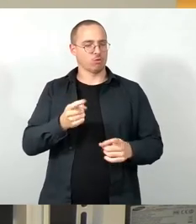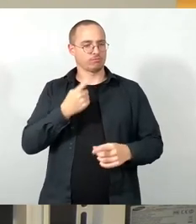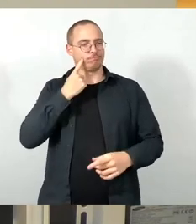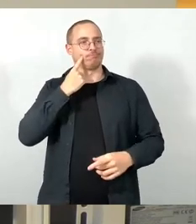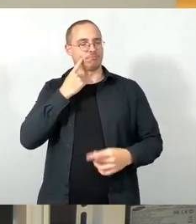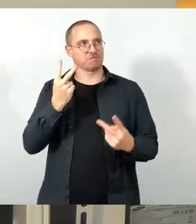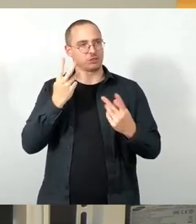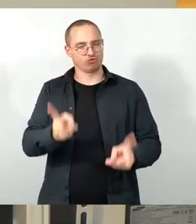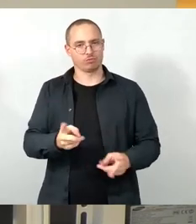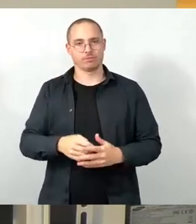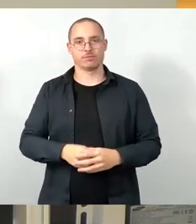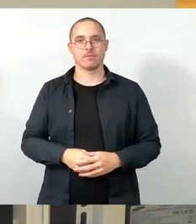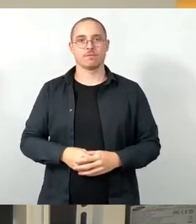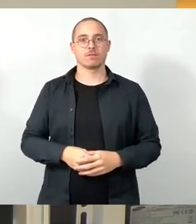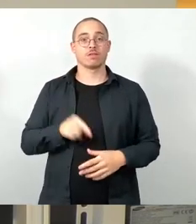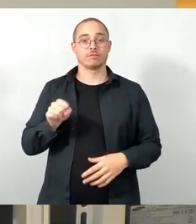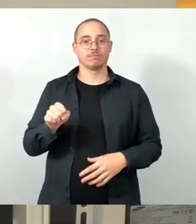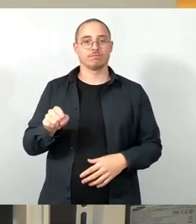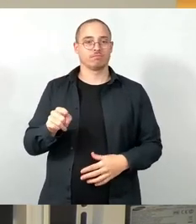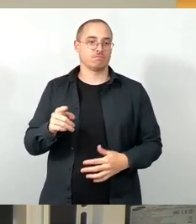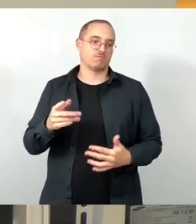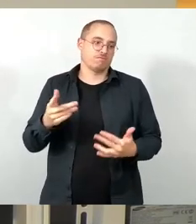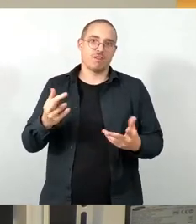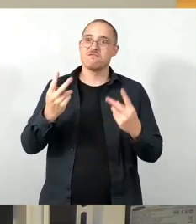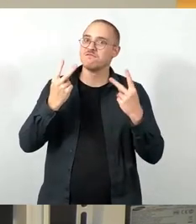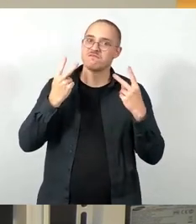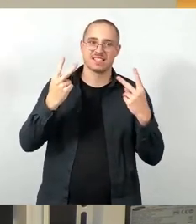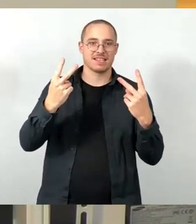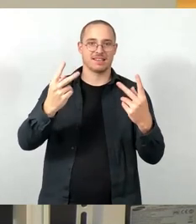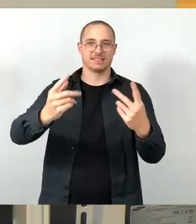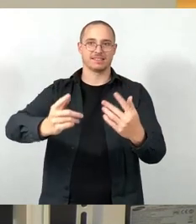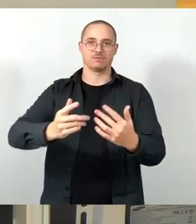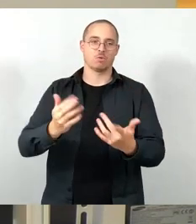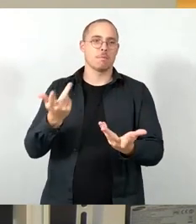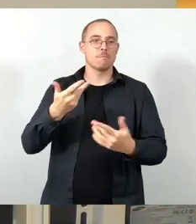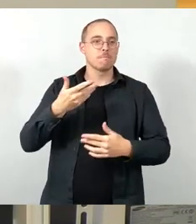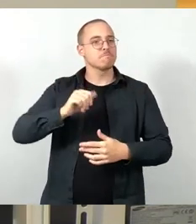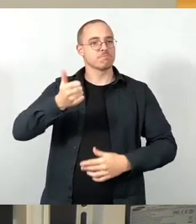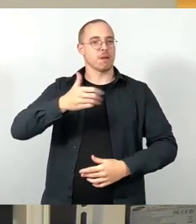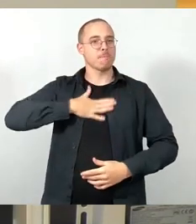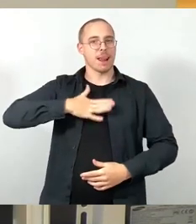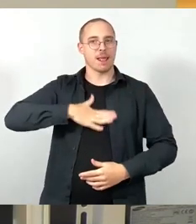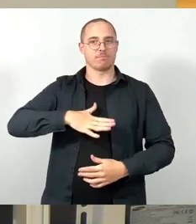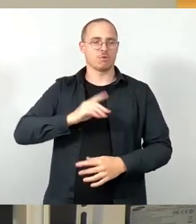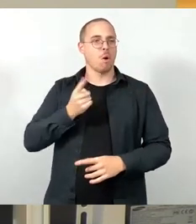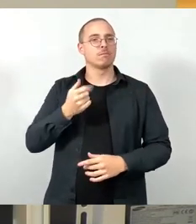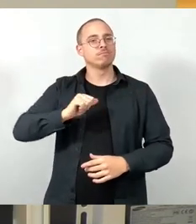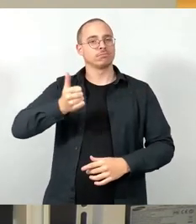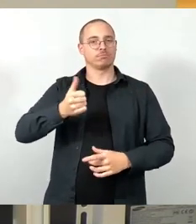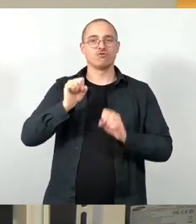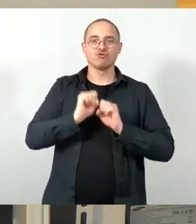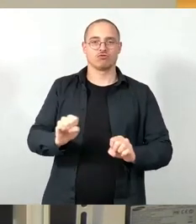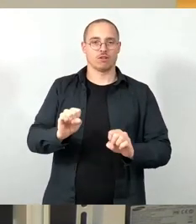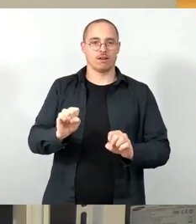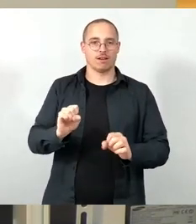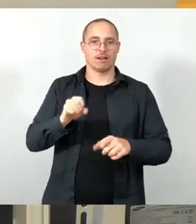auf dem wichtigsten, zumindestens mal beliebtesten und eigentlich auch sichersten Radweg, den wir in Dresden